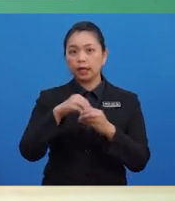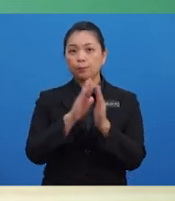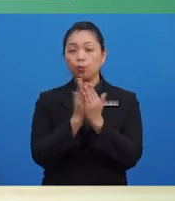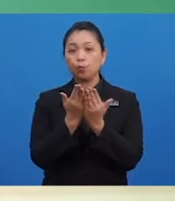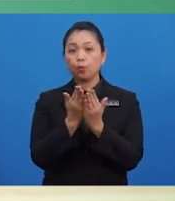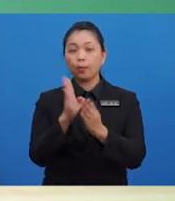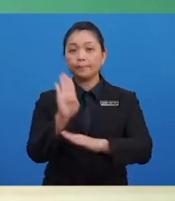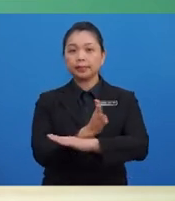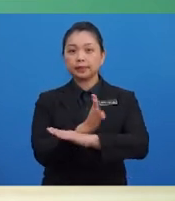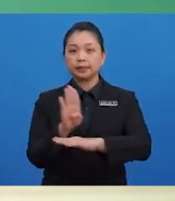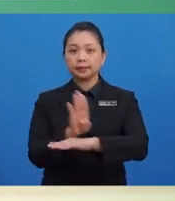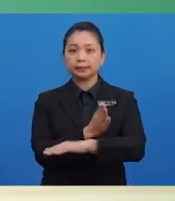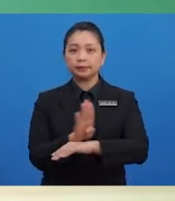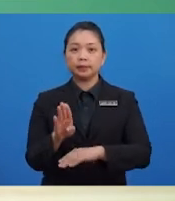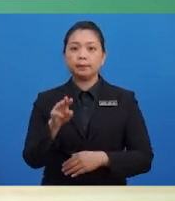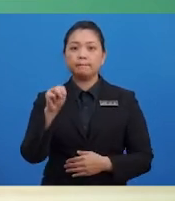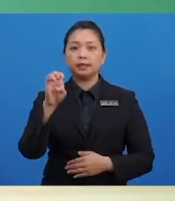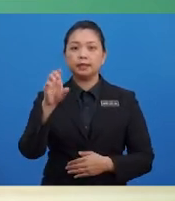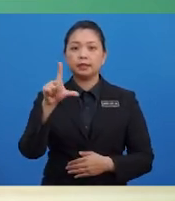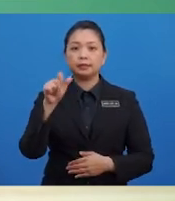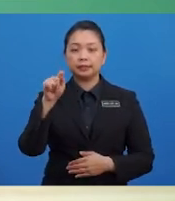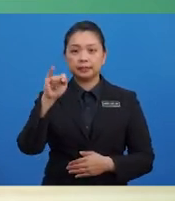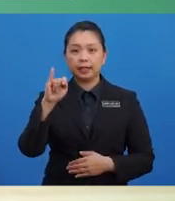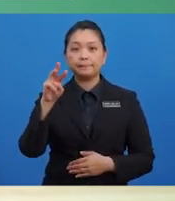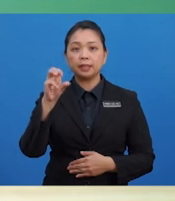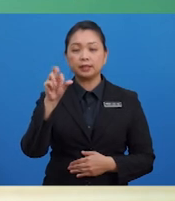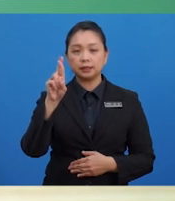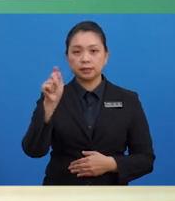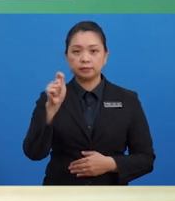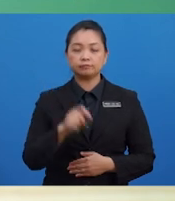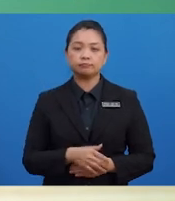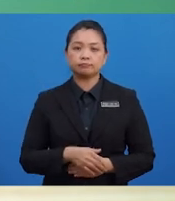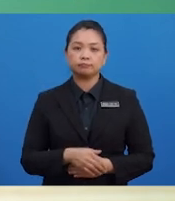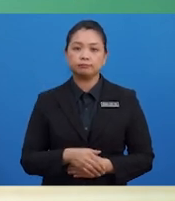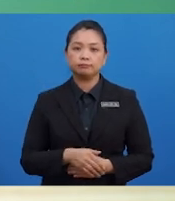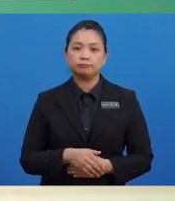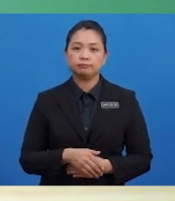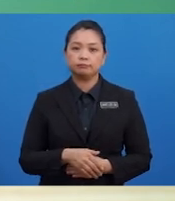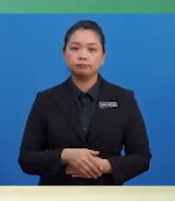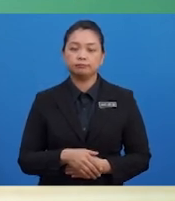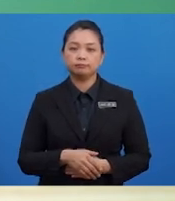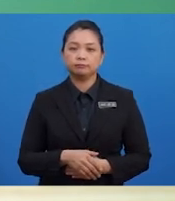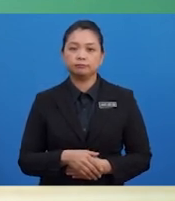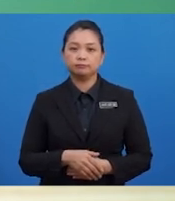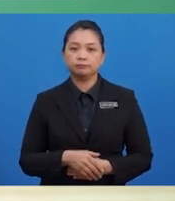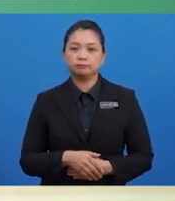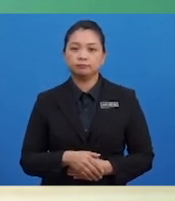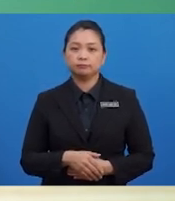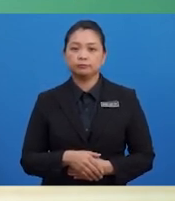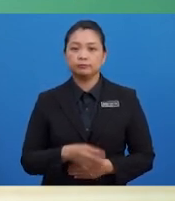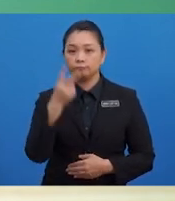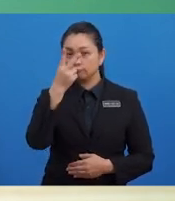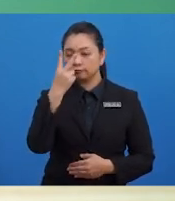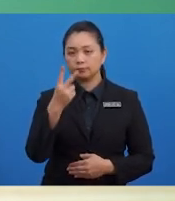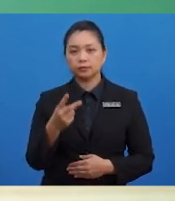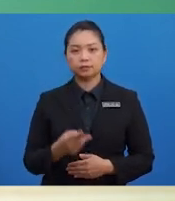melatimat pada 31 Disember 2019. Bayaran sewa pada tarikh imbangan berjumlah